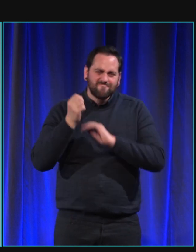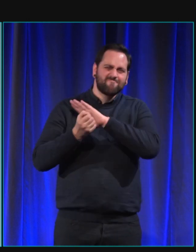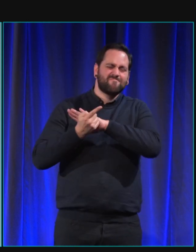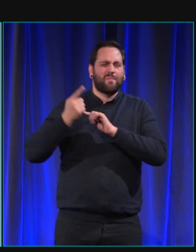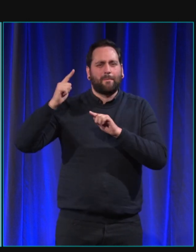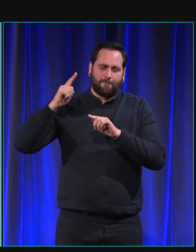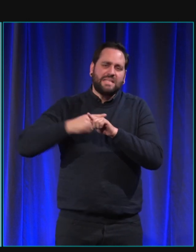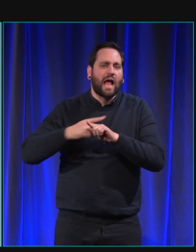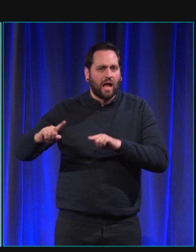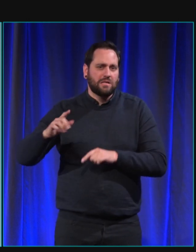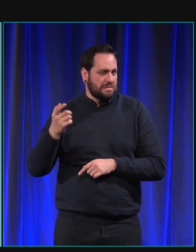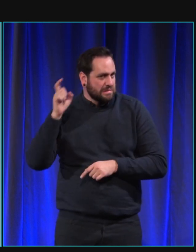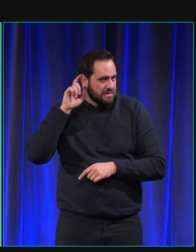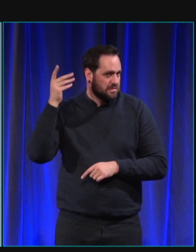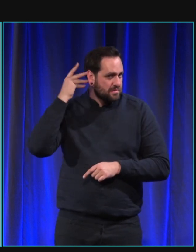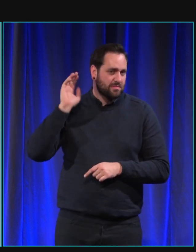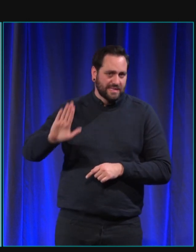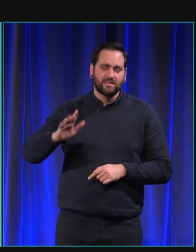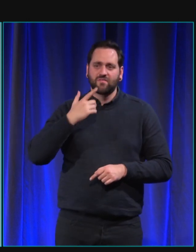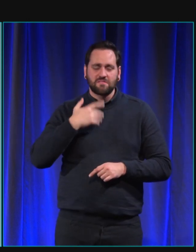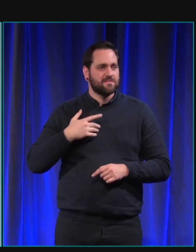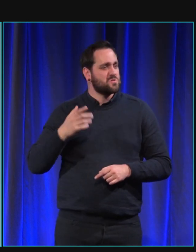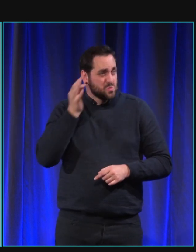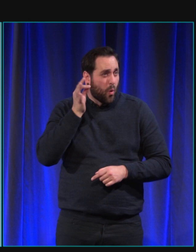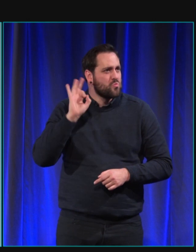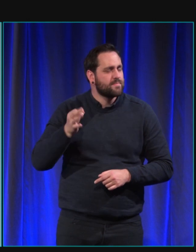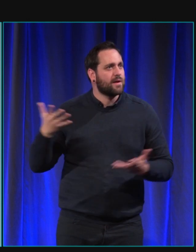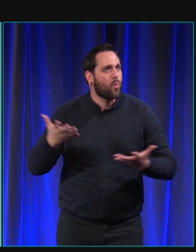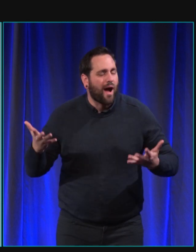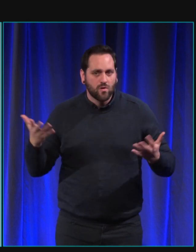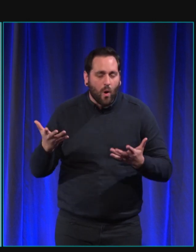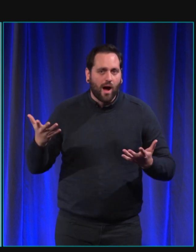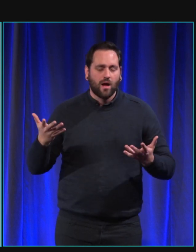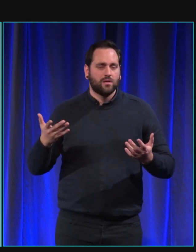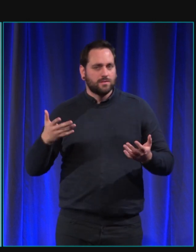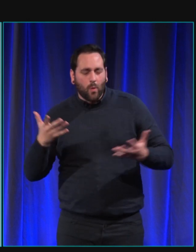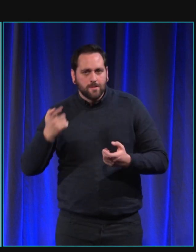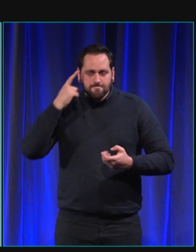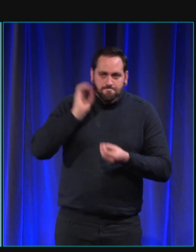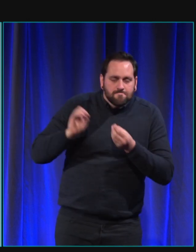pas reconnaître ce que c'est que ce son. Et ça, c'est très stressant. En plus.